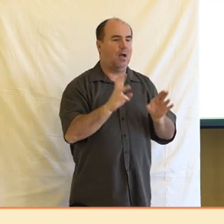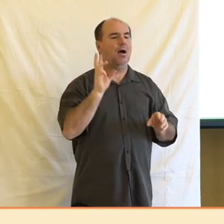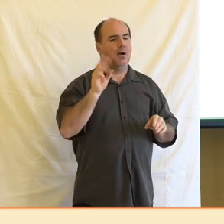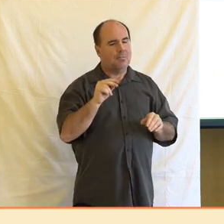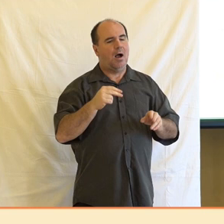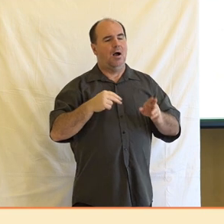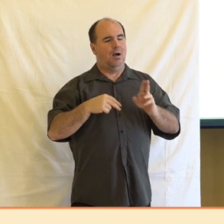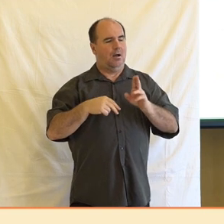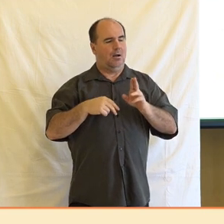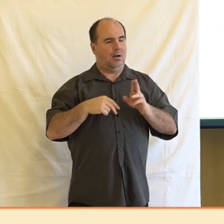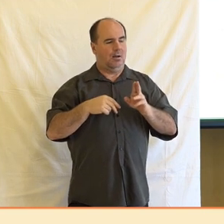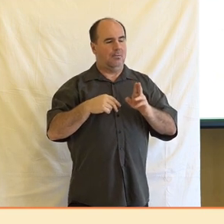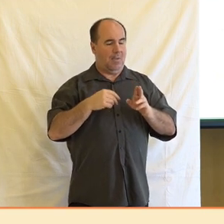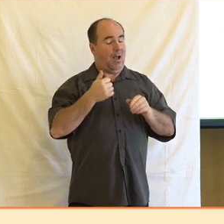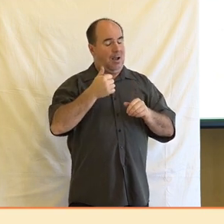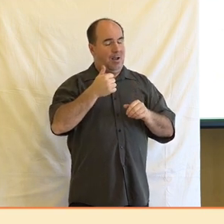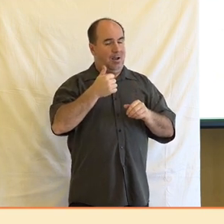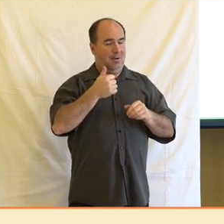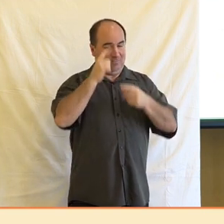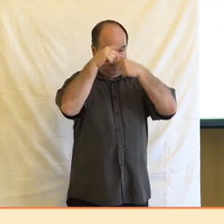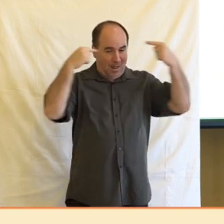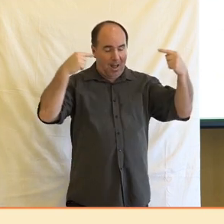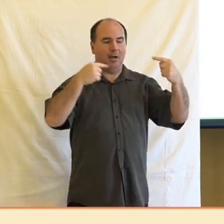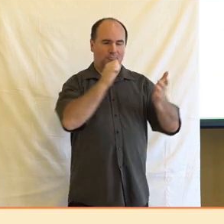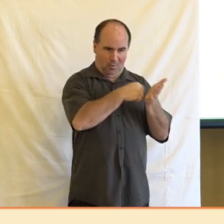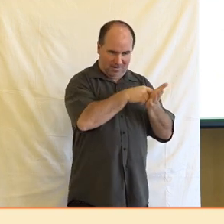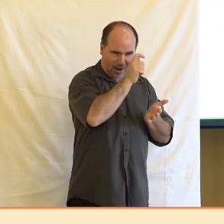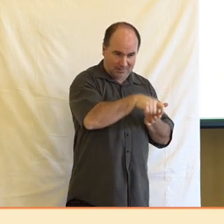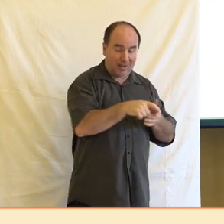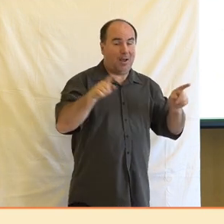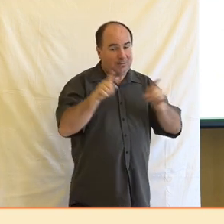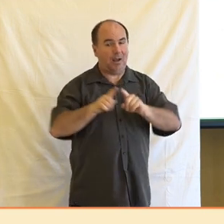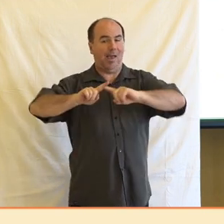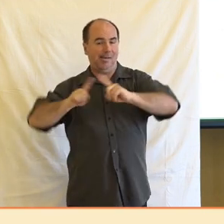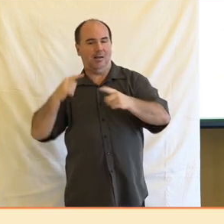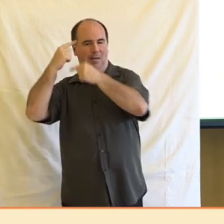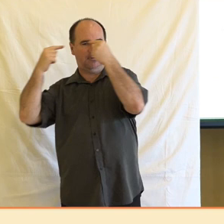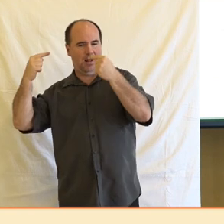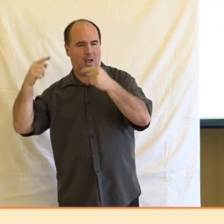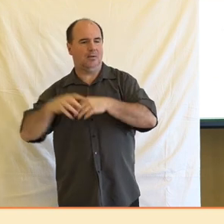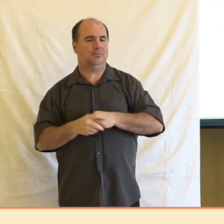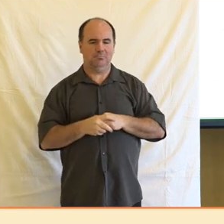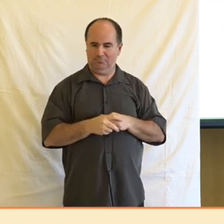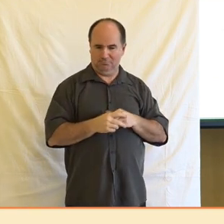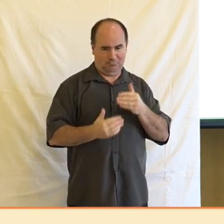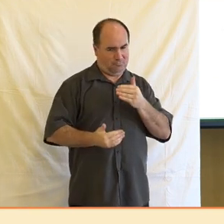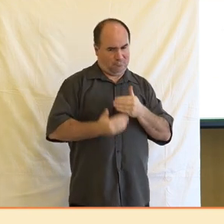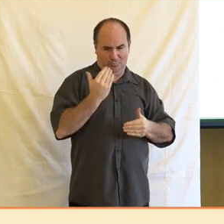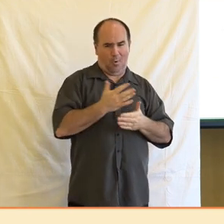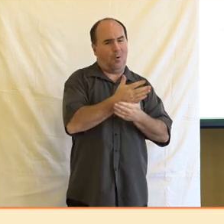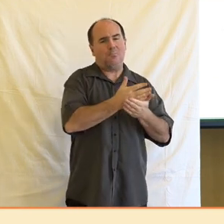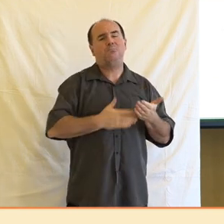novinářského také jiný background, tak více než polovina z nich se specializovala na svůj obor již na